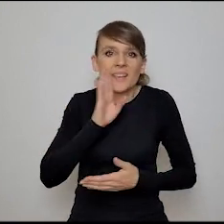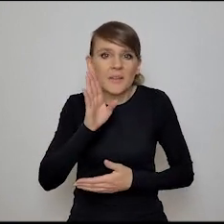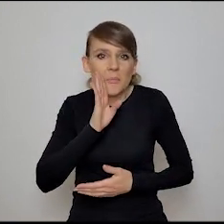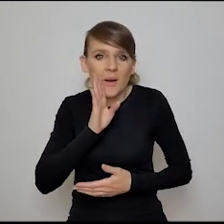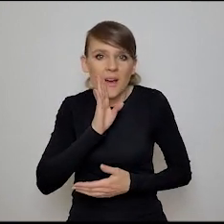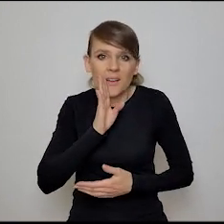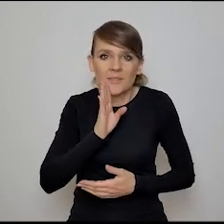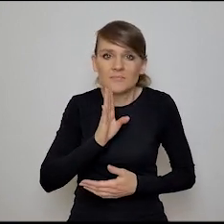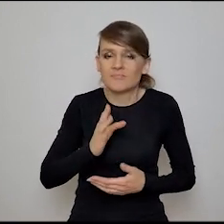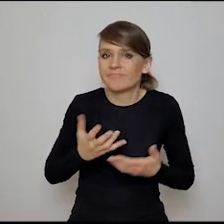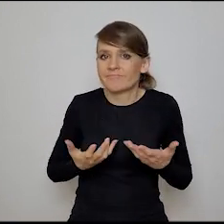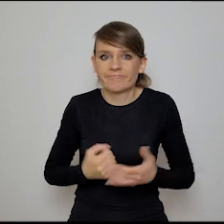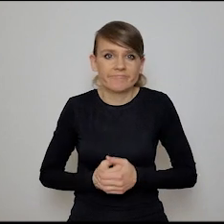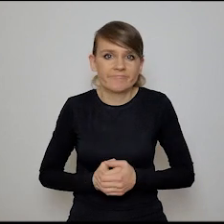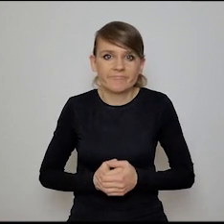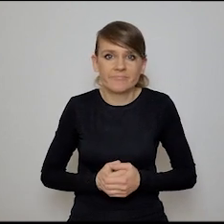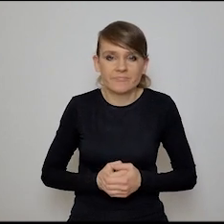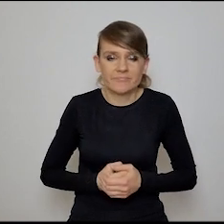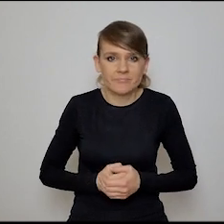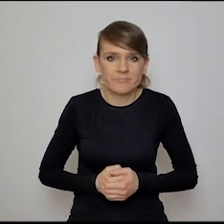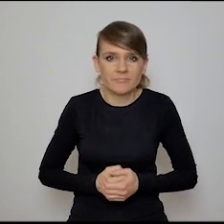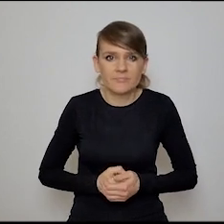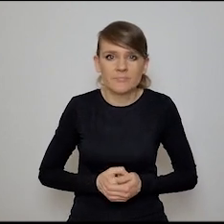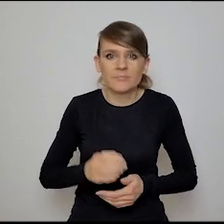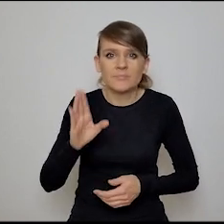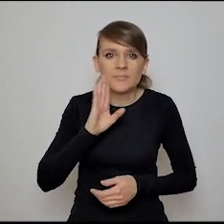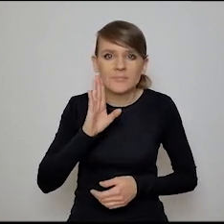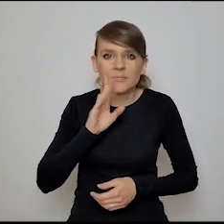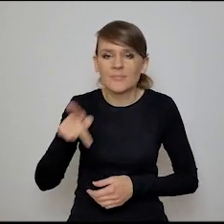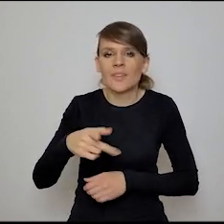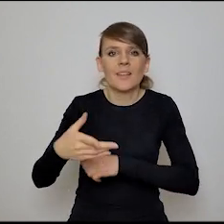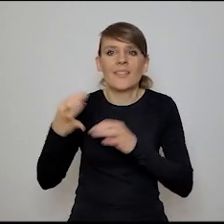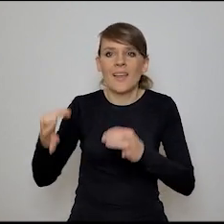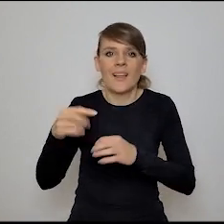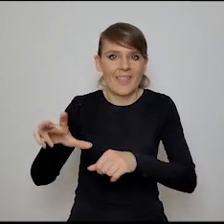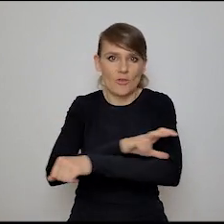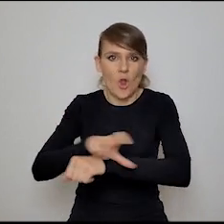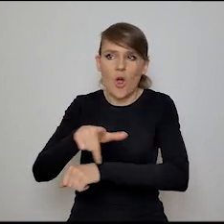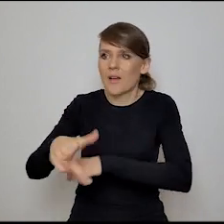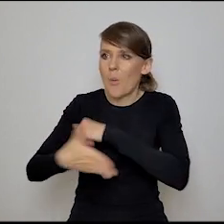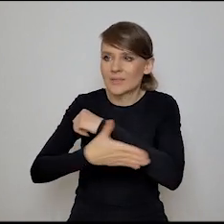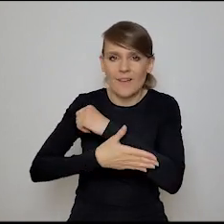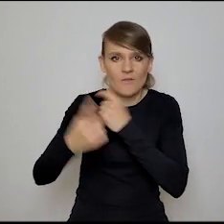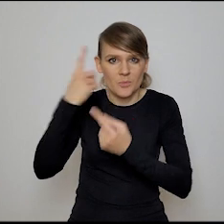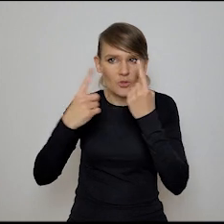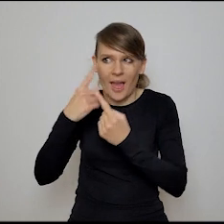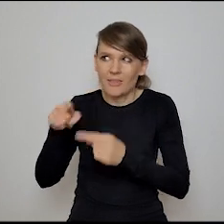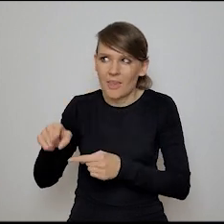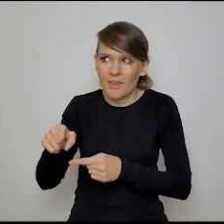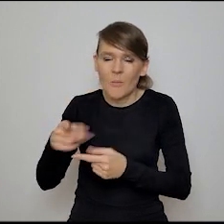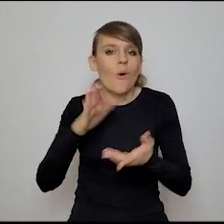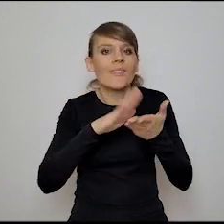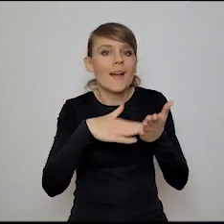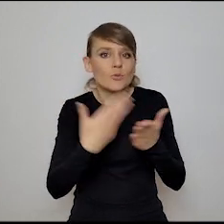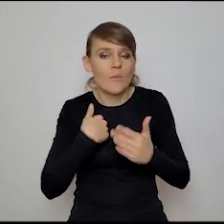impaktem, też rozumianym, jako pewnego rodzaju mainstreaming tej technologii, bo na przykład, jakbym porównała na przykład